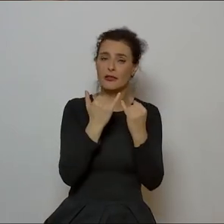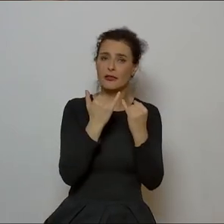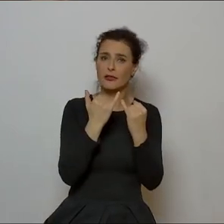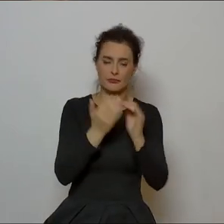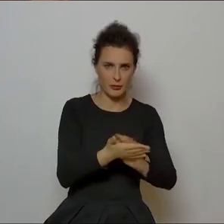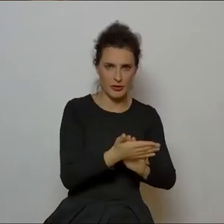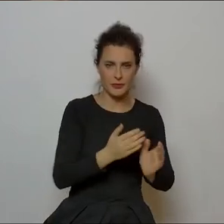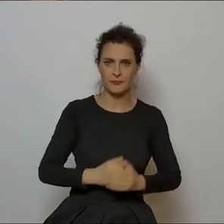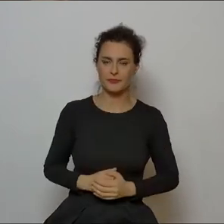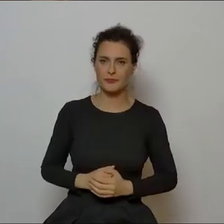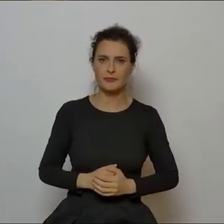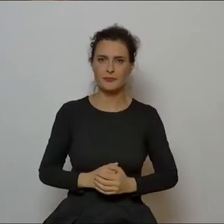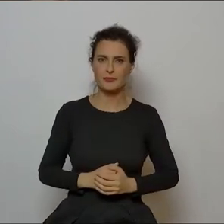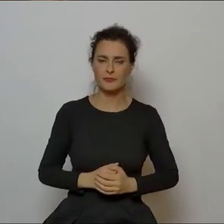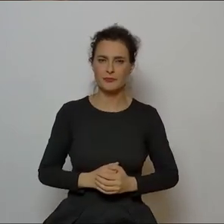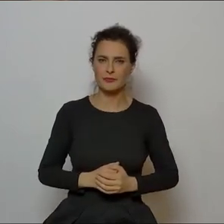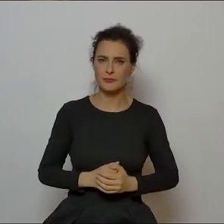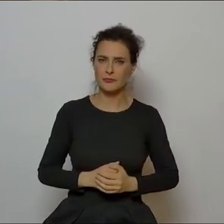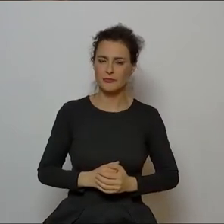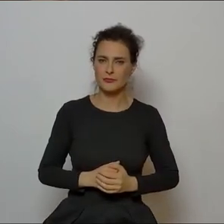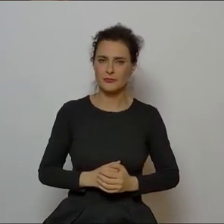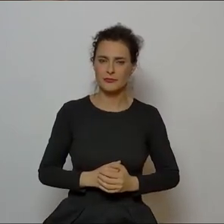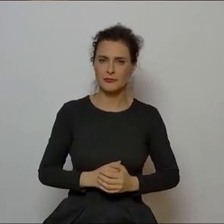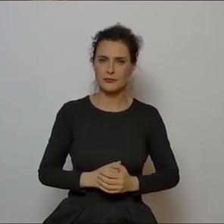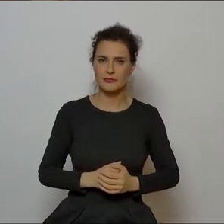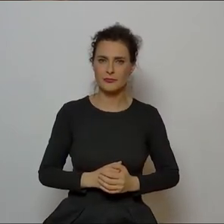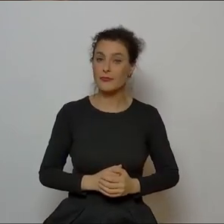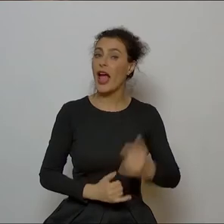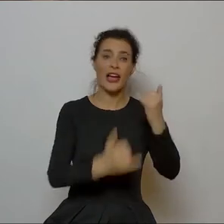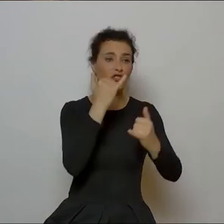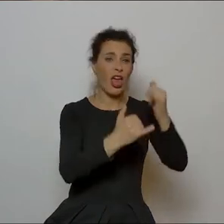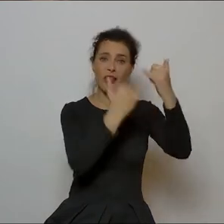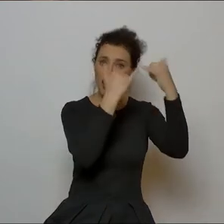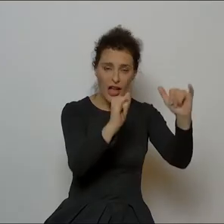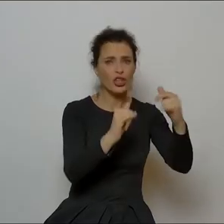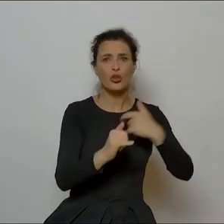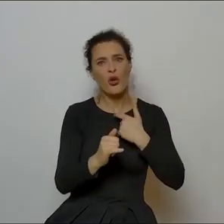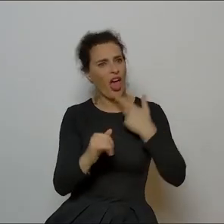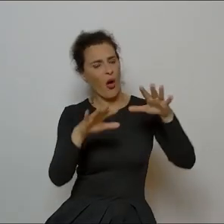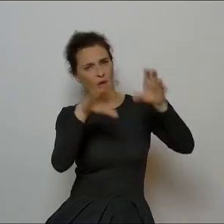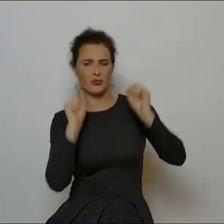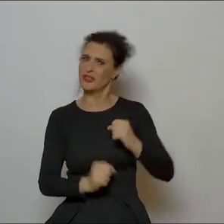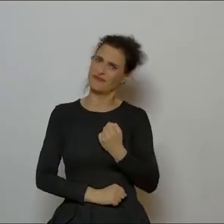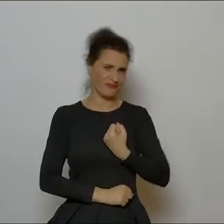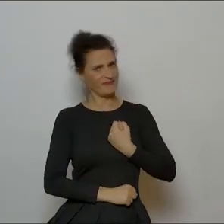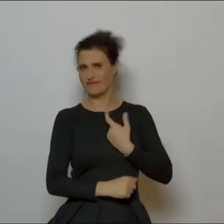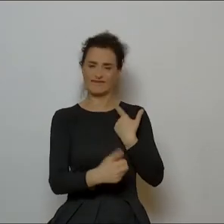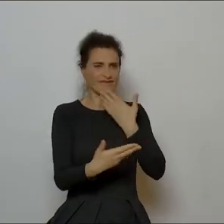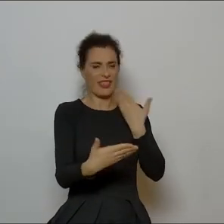o przepraszam, ktoś pospadł, jeśli jest inaczej, to do mnie to na przykład nie dociera, do mnie docierają artyści,